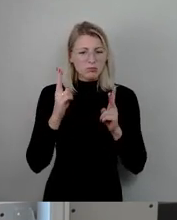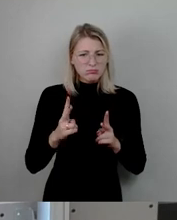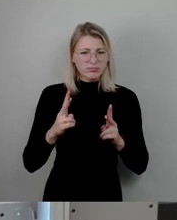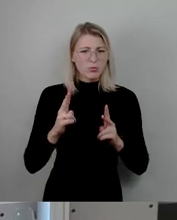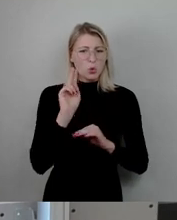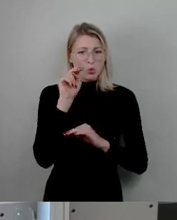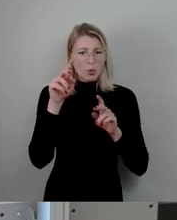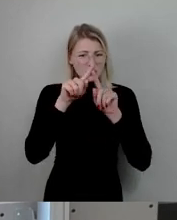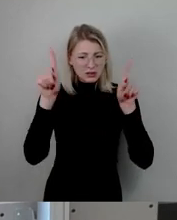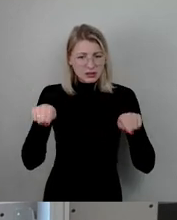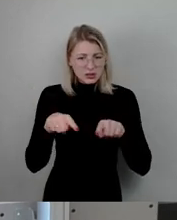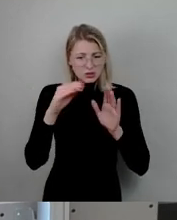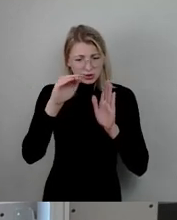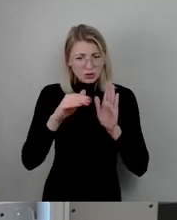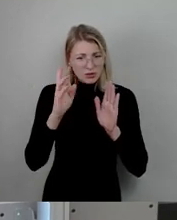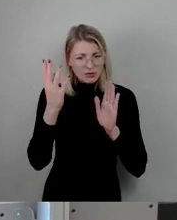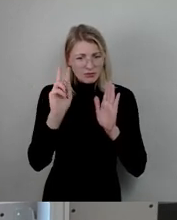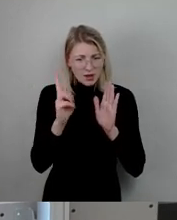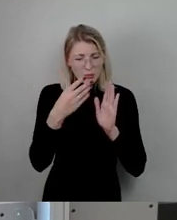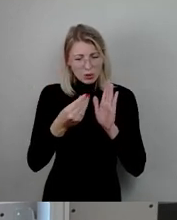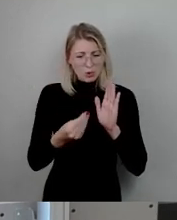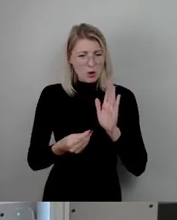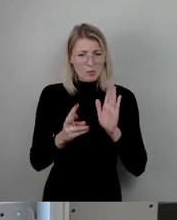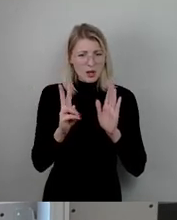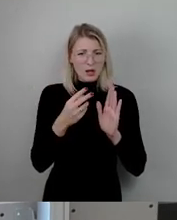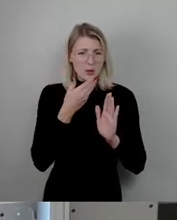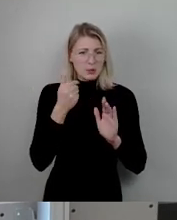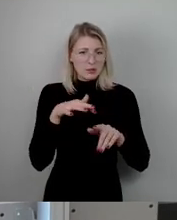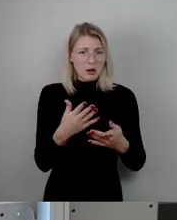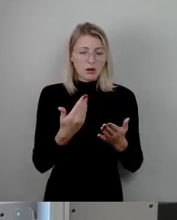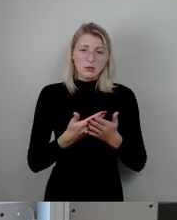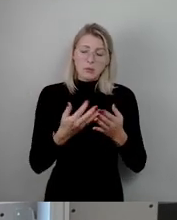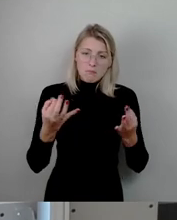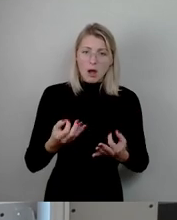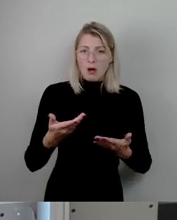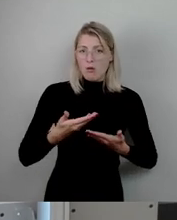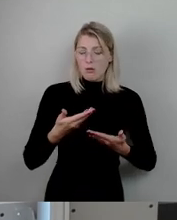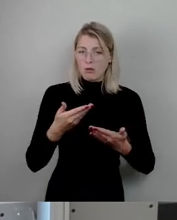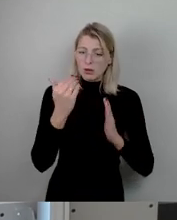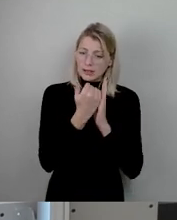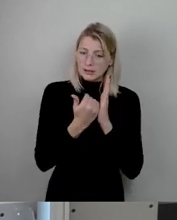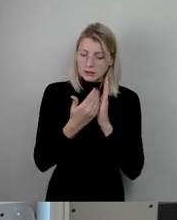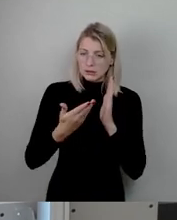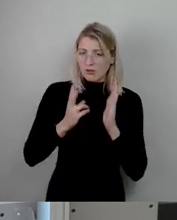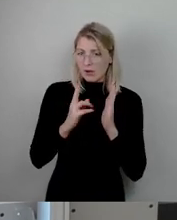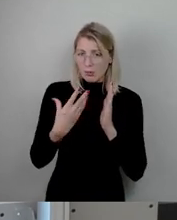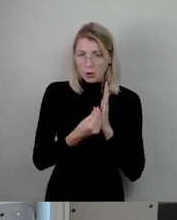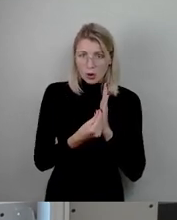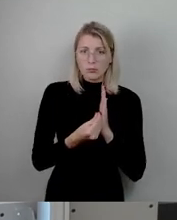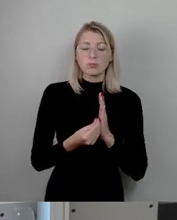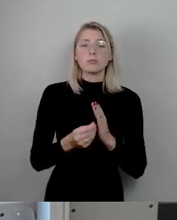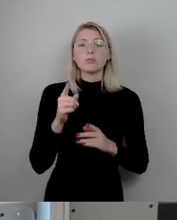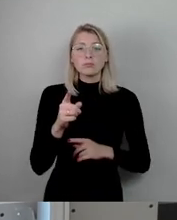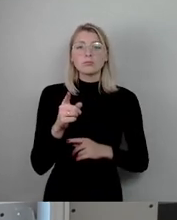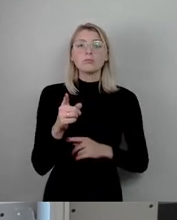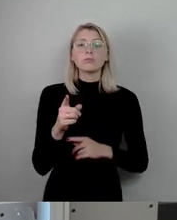Insofern habe ich gesagt, wäre es vielleicht mal ganz gut, wenn wir das haben. Wir haben jetzt in der Antwort zu meiner Anfrage eine Übersicht, welche